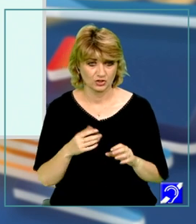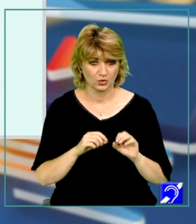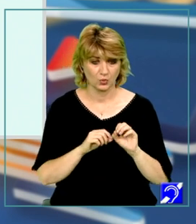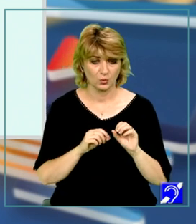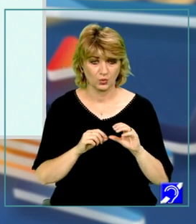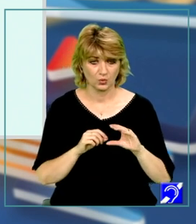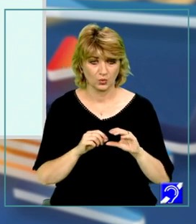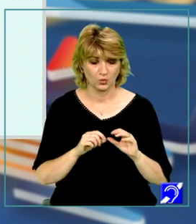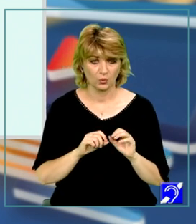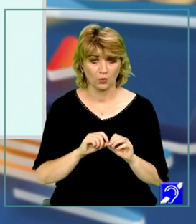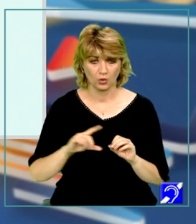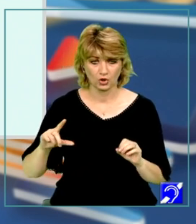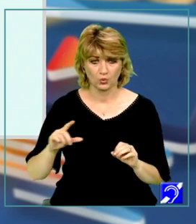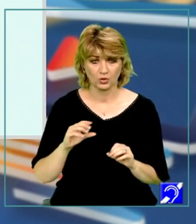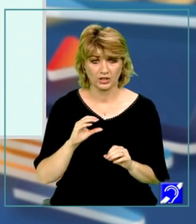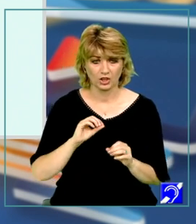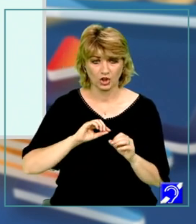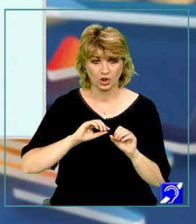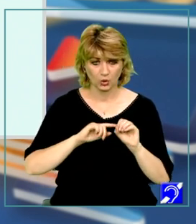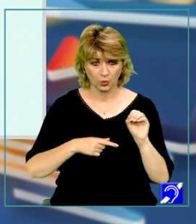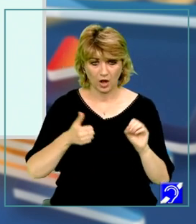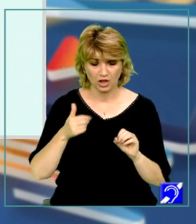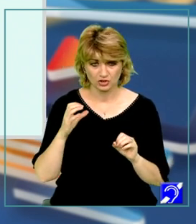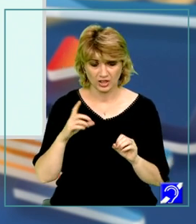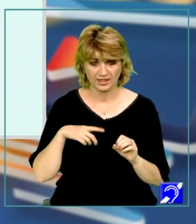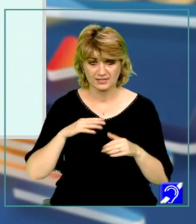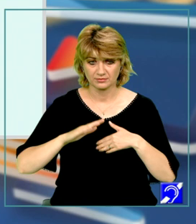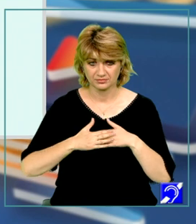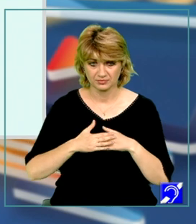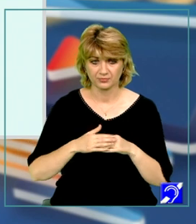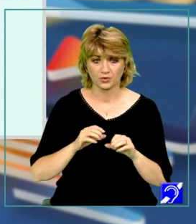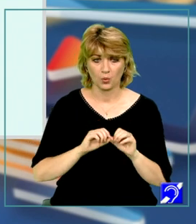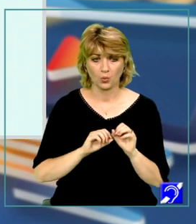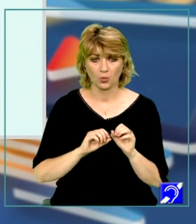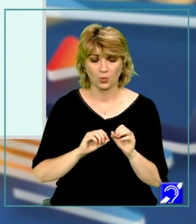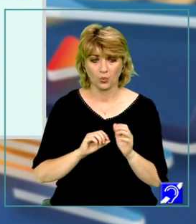QAC este complementul unghiului BAC.